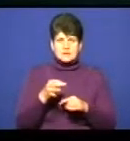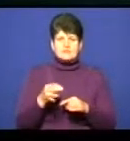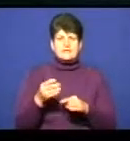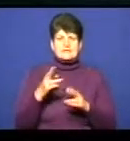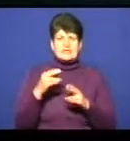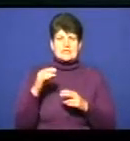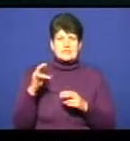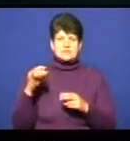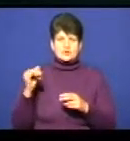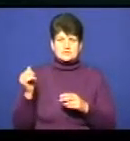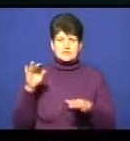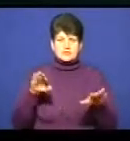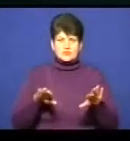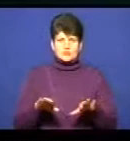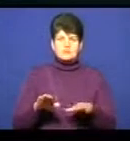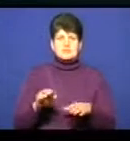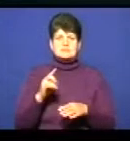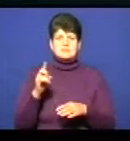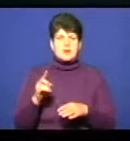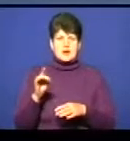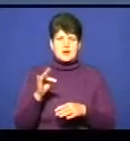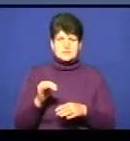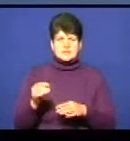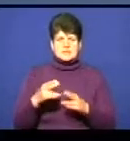каньйон, Джуринський водоспад і Збаразький замок.